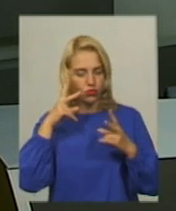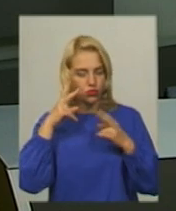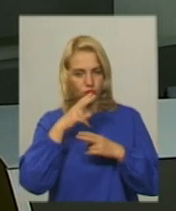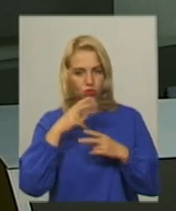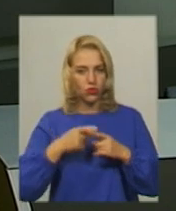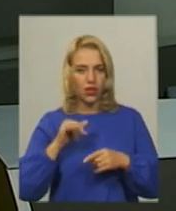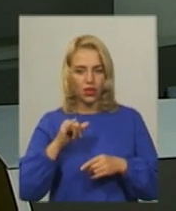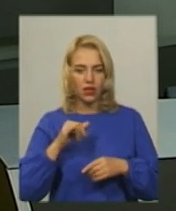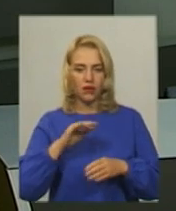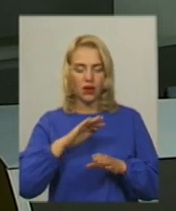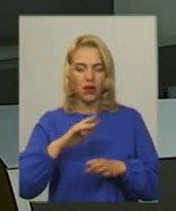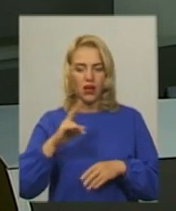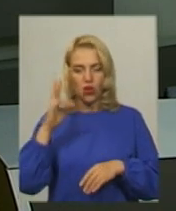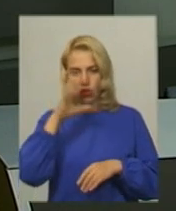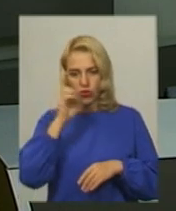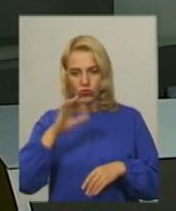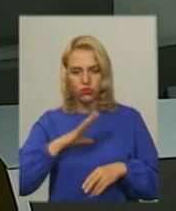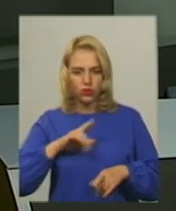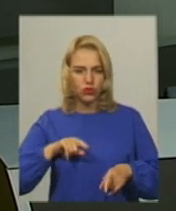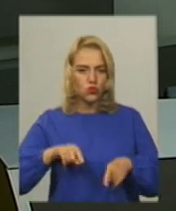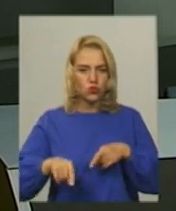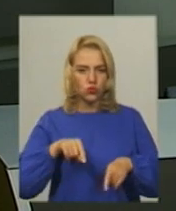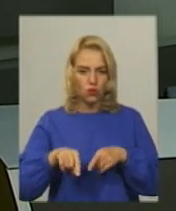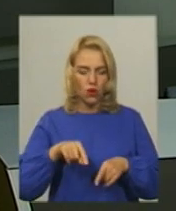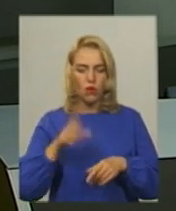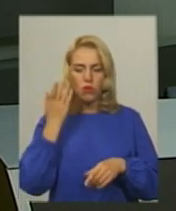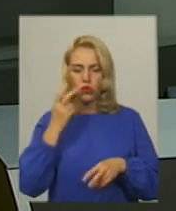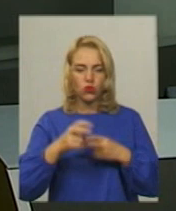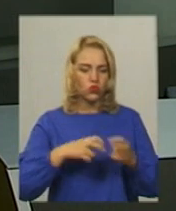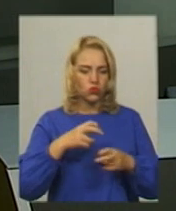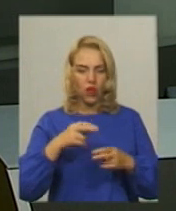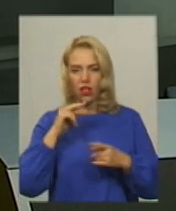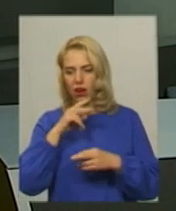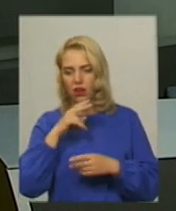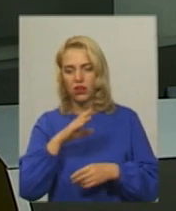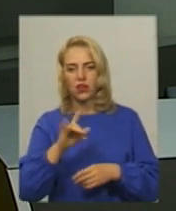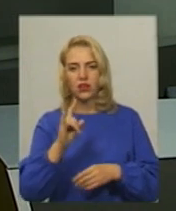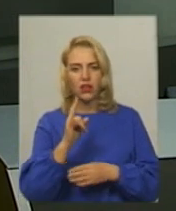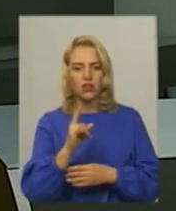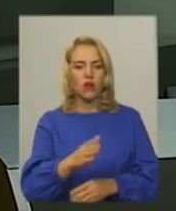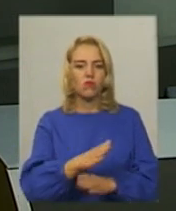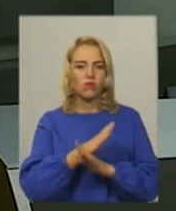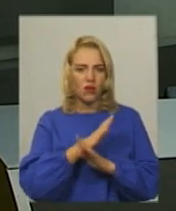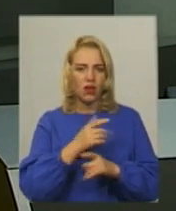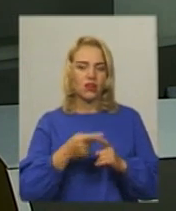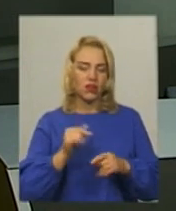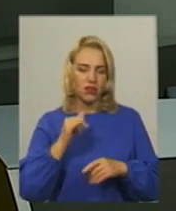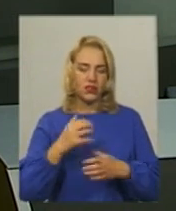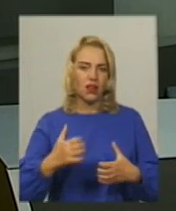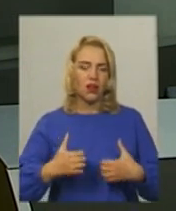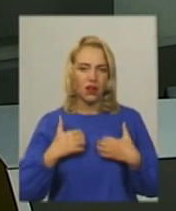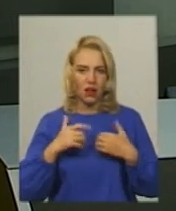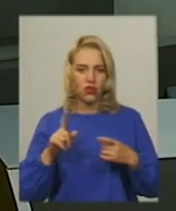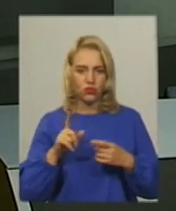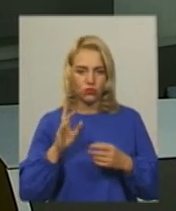розпочалися судоми, поки жінка шукала ліки, дитина померла Ганна Пилявська злякалася, що її звинуватять у неналежному ставленні до